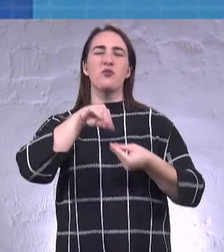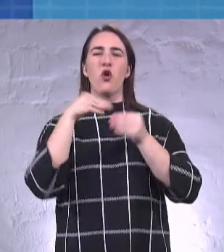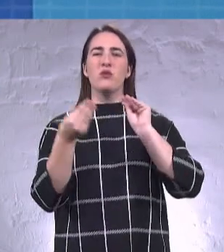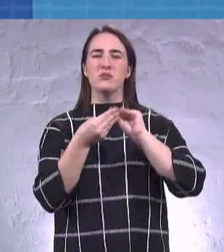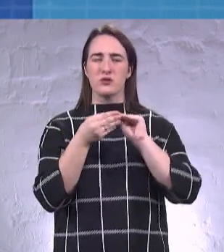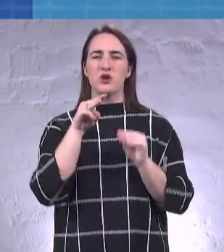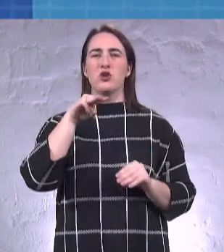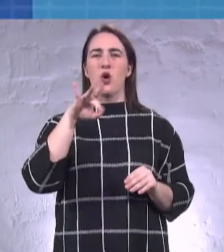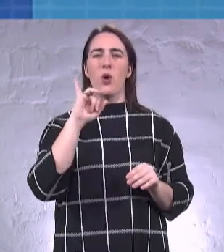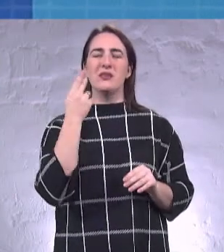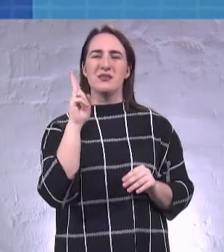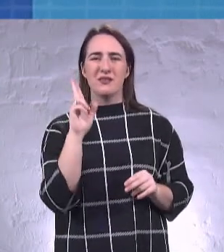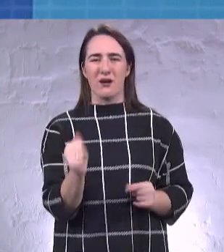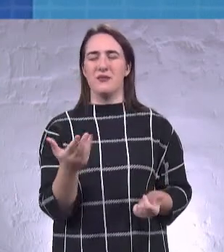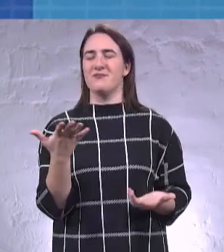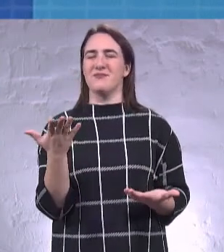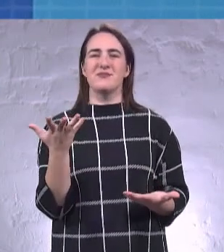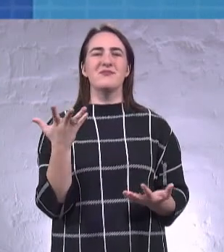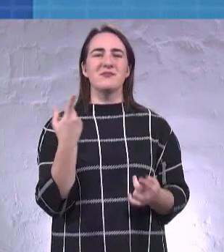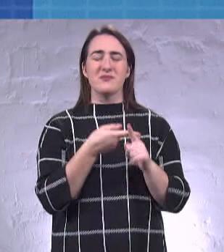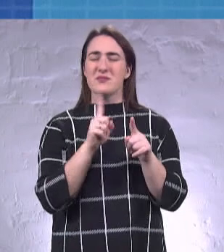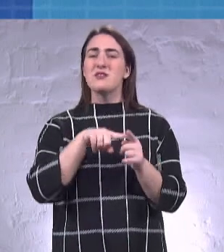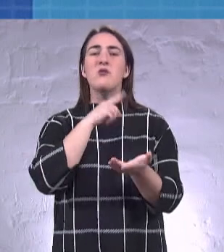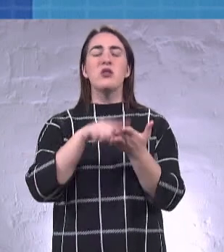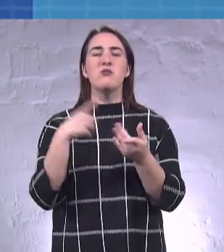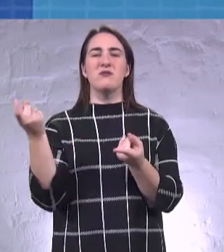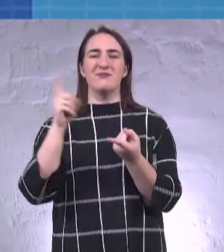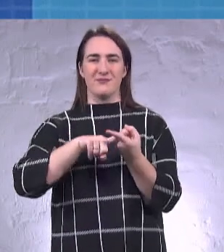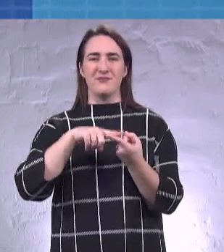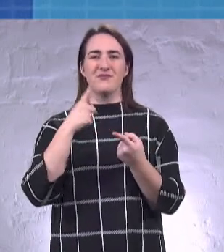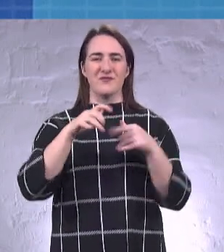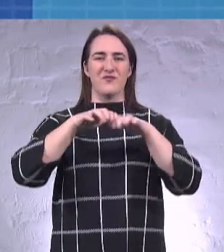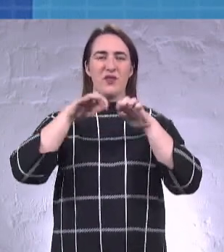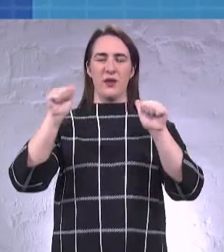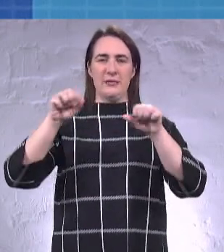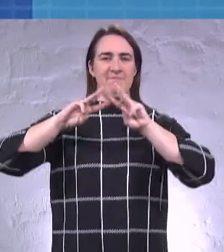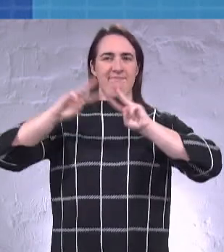Троїцькою, це ж питання, пов'язані з власністю міністерств.